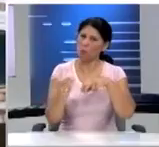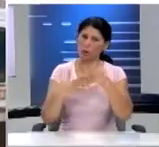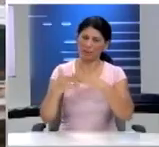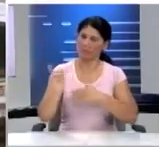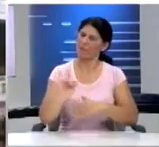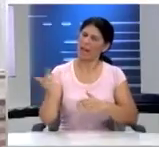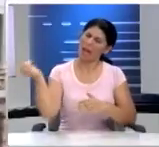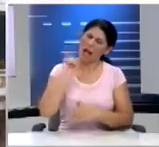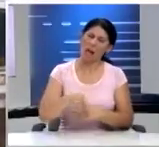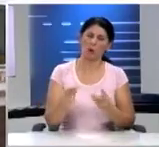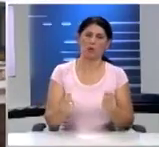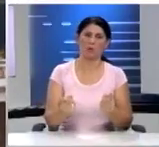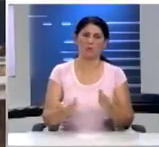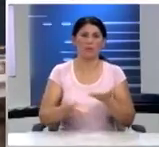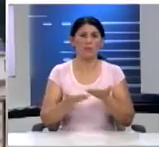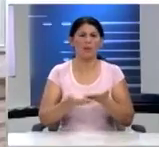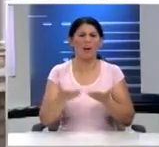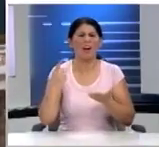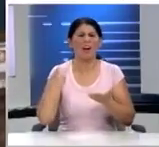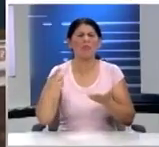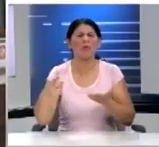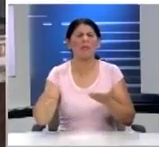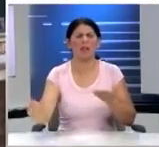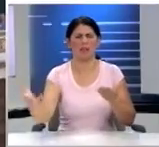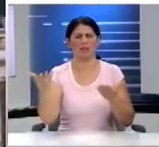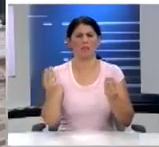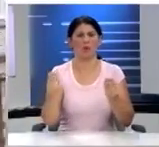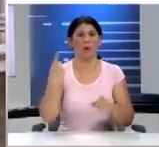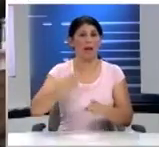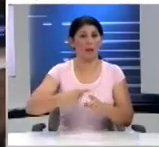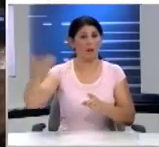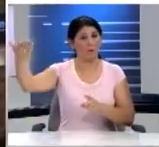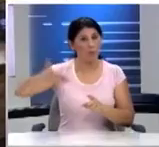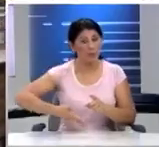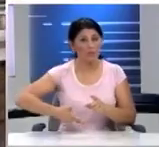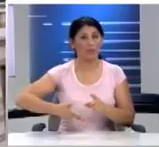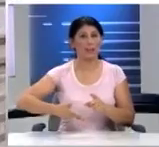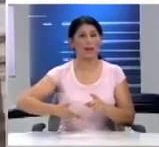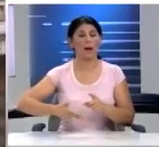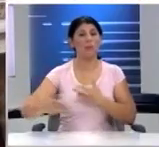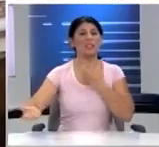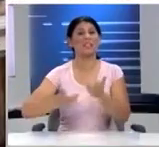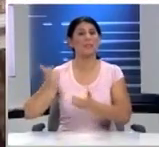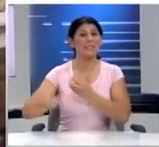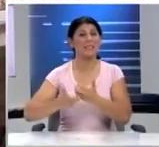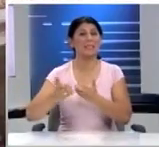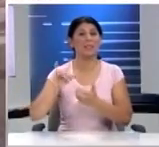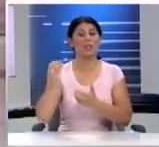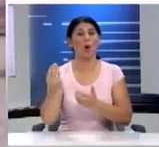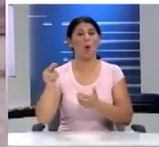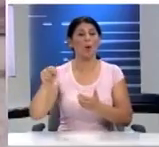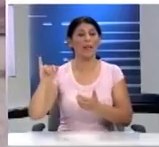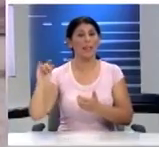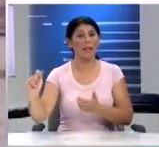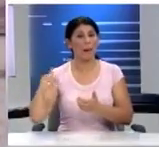φιλοξένησαν εκατοντάδες Έλληνες που ήρθαν από την Σμύρνη, από την Ιωνία μετά